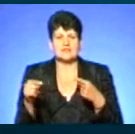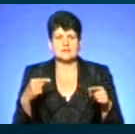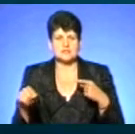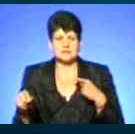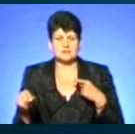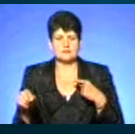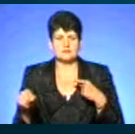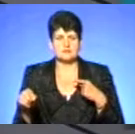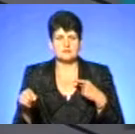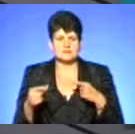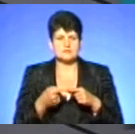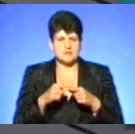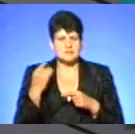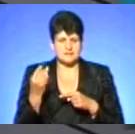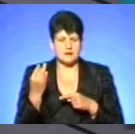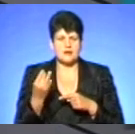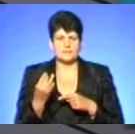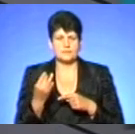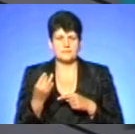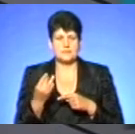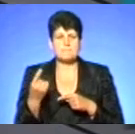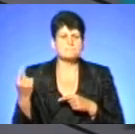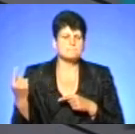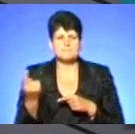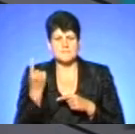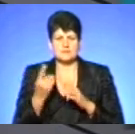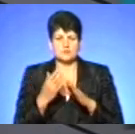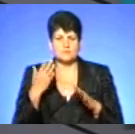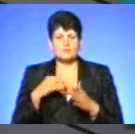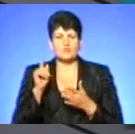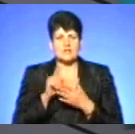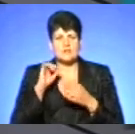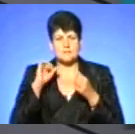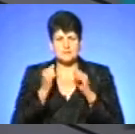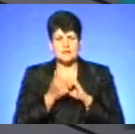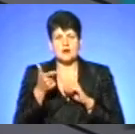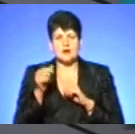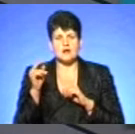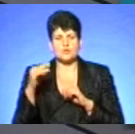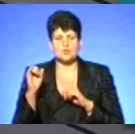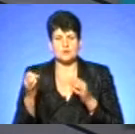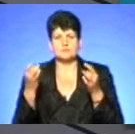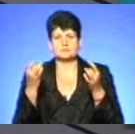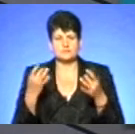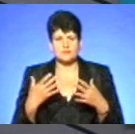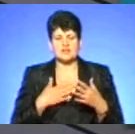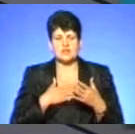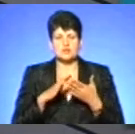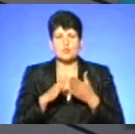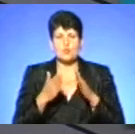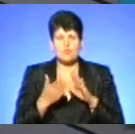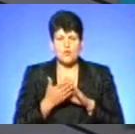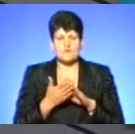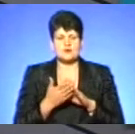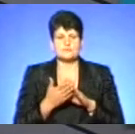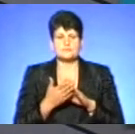в наших умовах тварина, що має довжину тіла 60-70 см. Ми повинні запам'ятати,